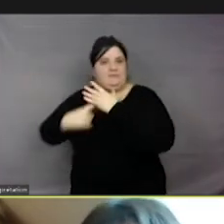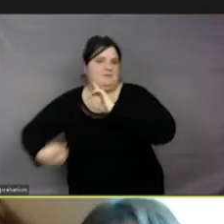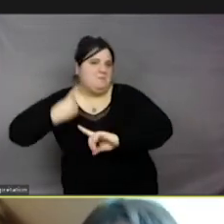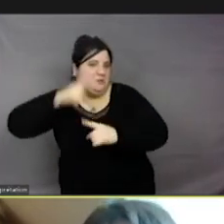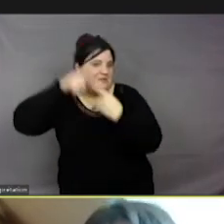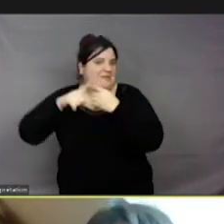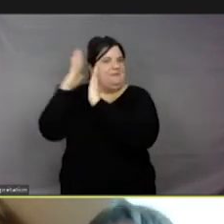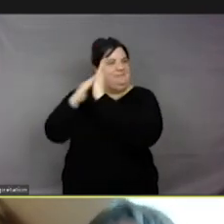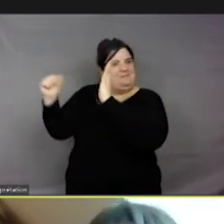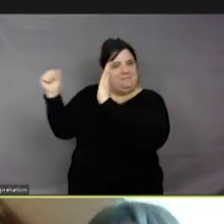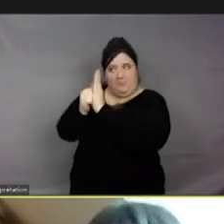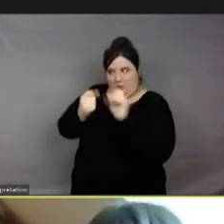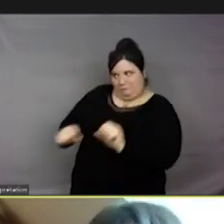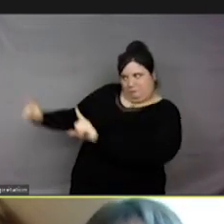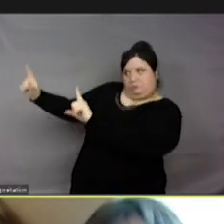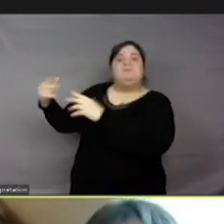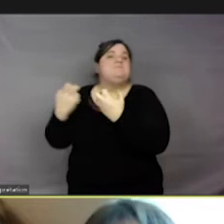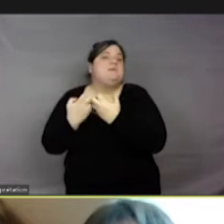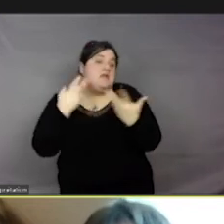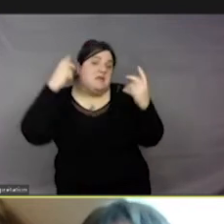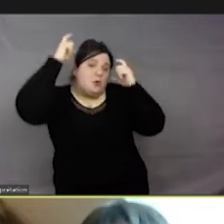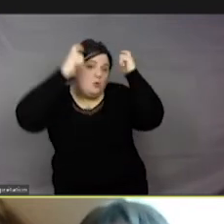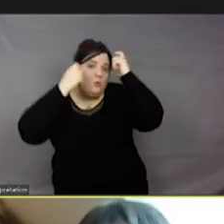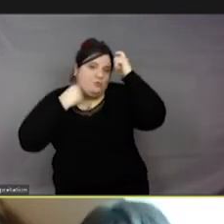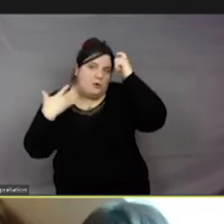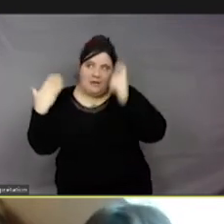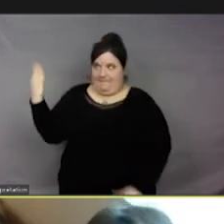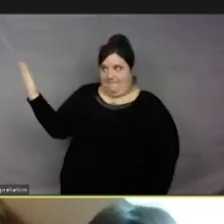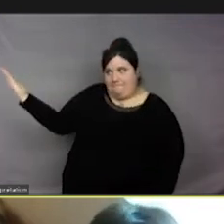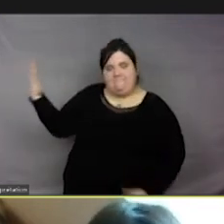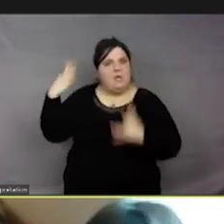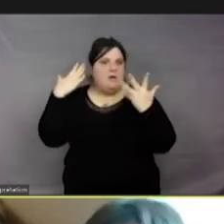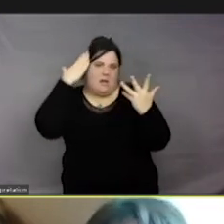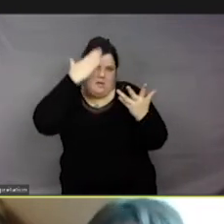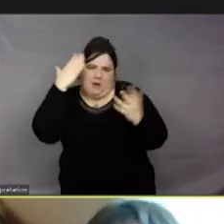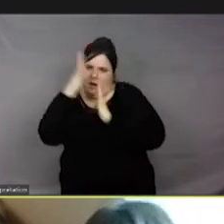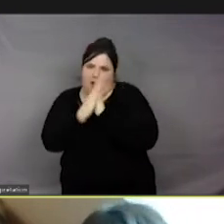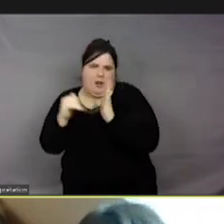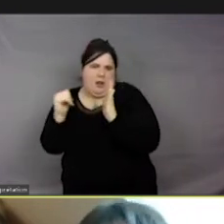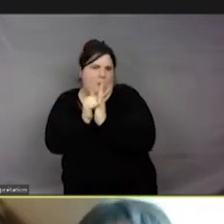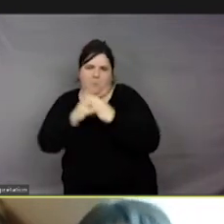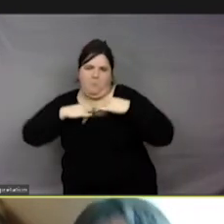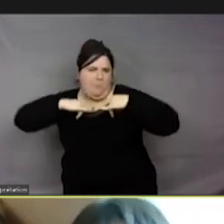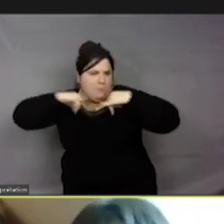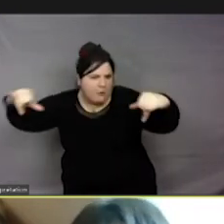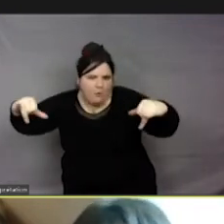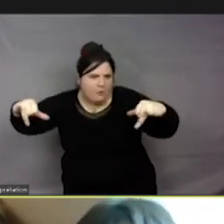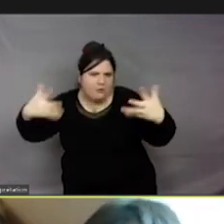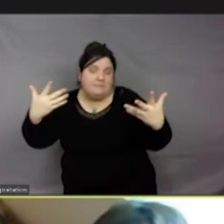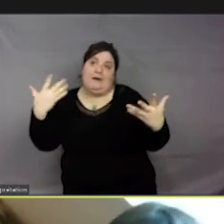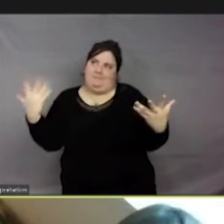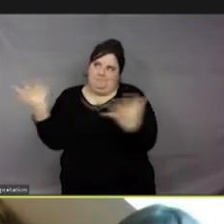et encore plus en zoosémiotique, et l'ours polaire est un animal qui est un symbole vivant, enfin encore